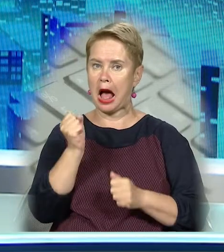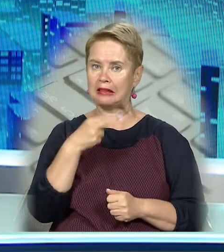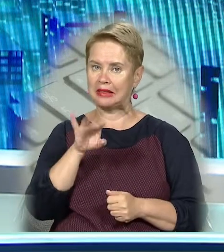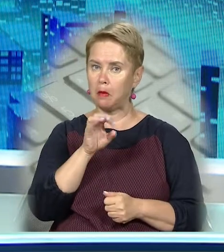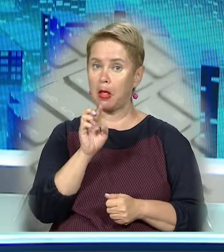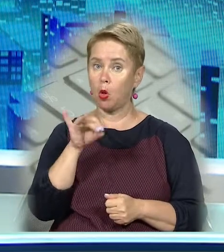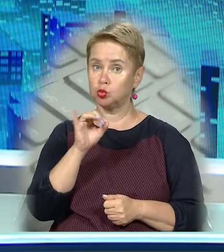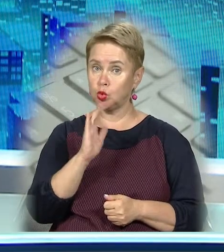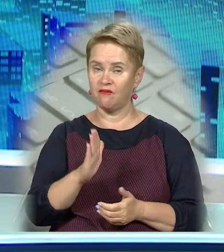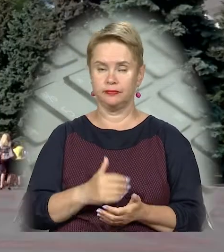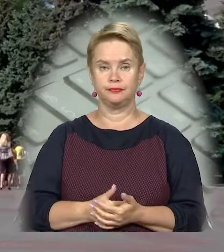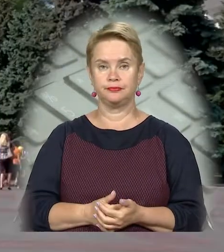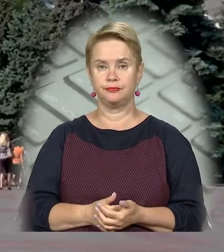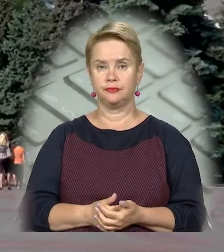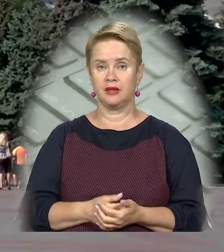Андрій Білоусов.